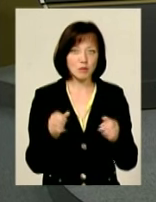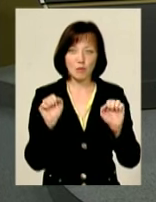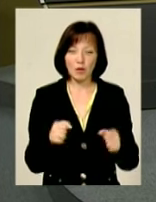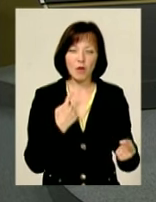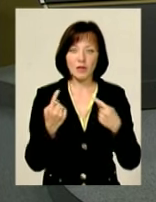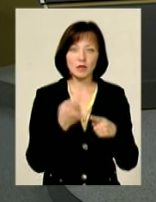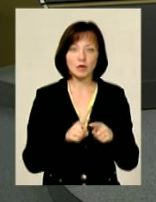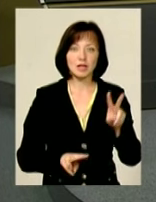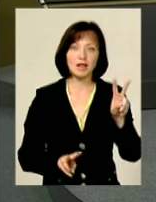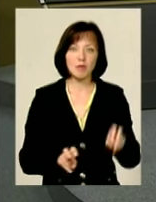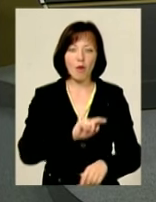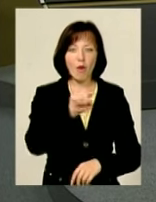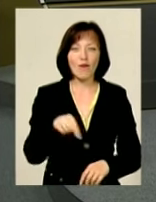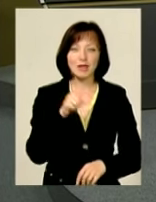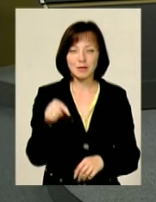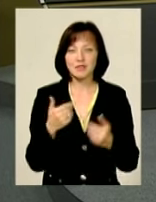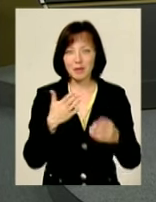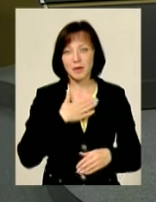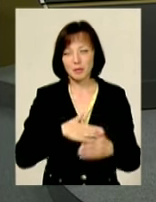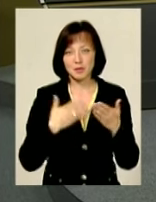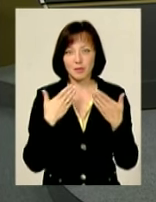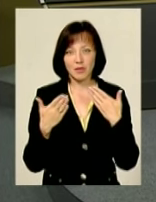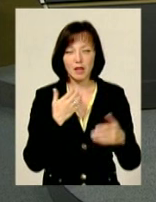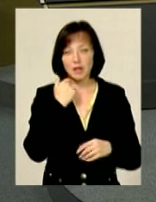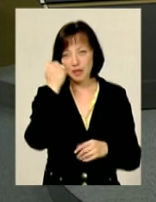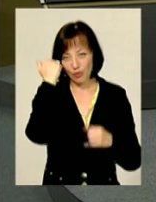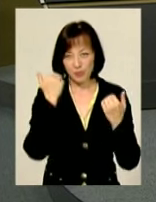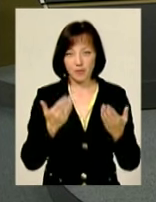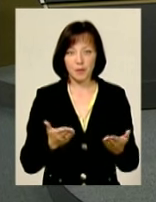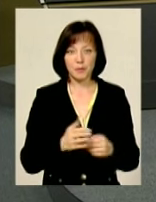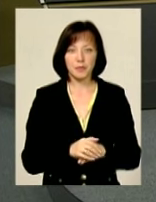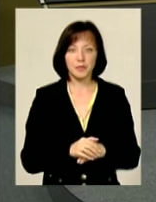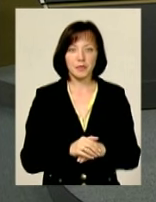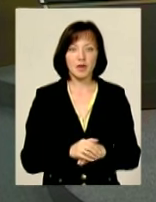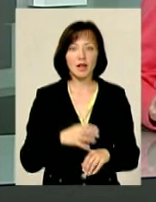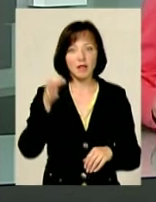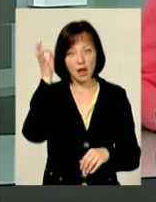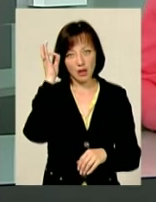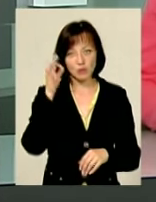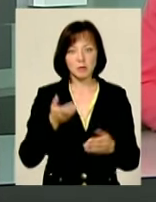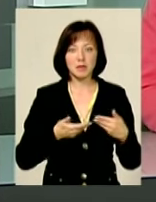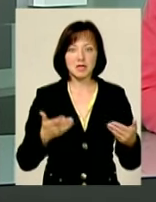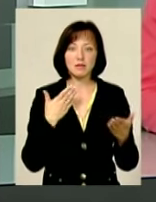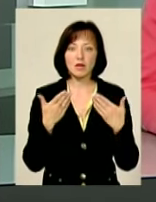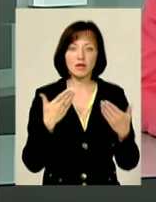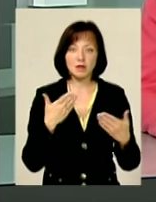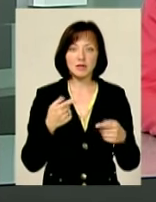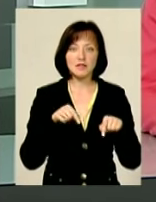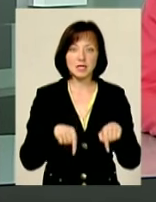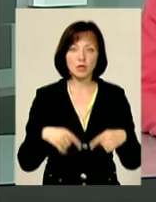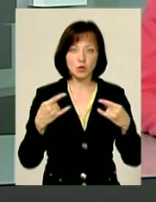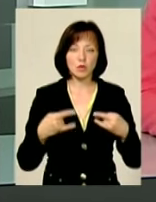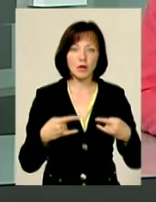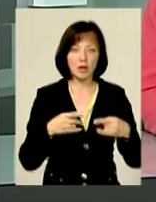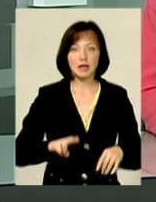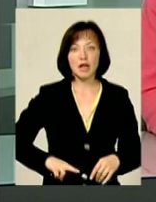говорити на цю тему годинами. З вами приємно поспілкуватися було. Дякую вам. Дякую. Я нагадую, що ми спілкувалися у цій студії